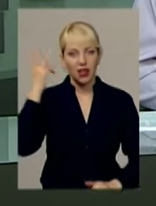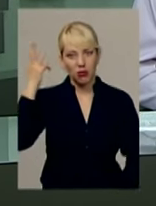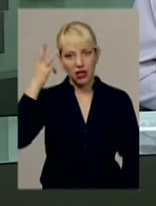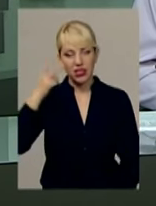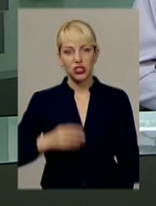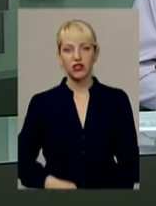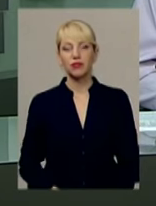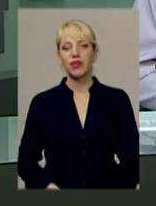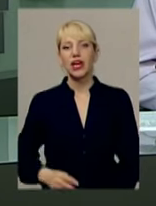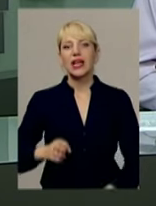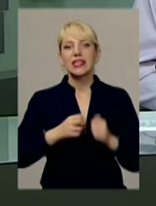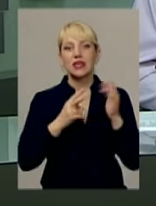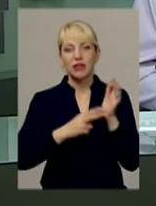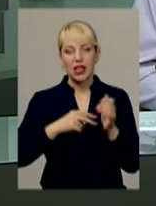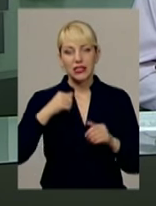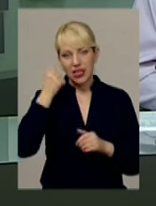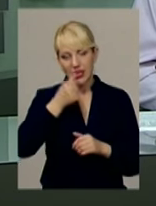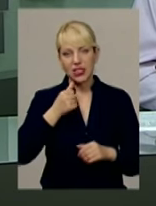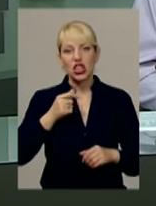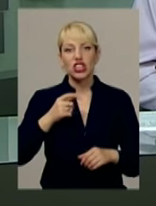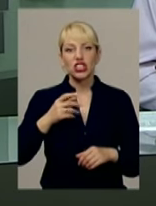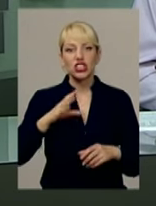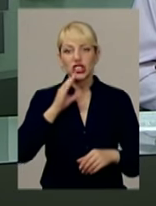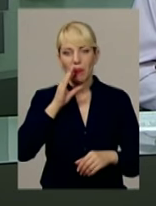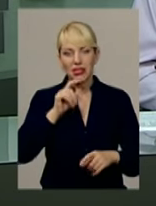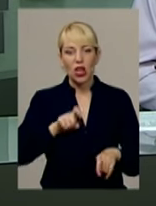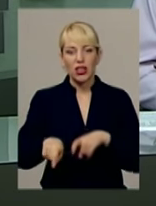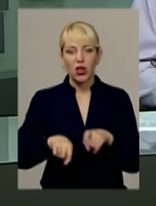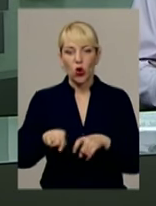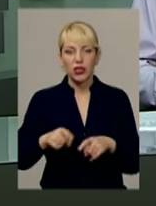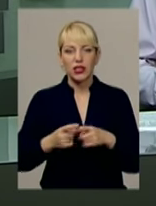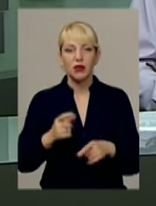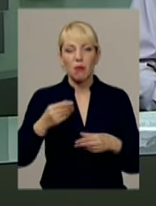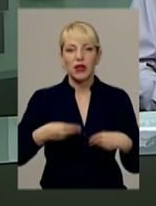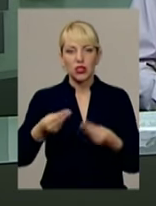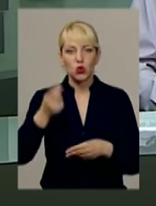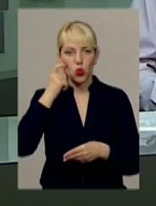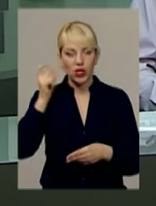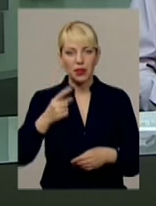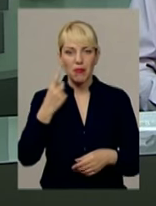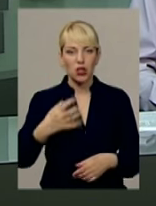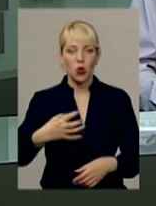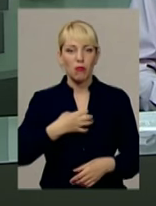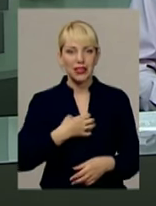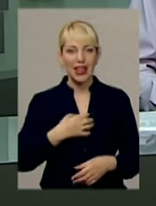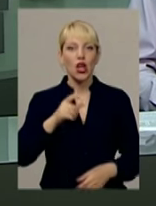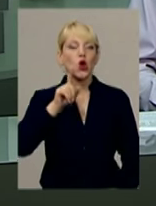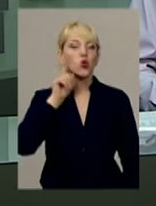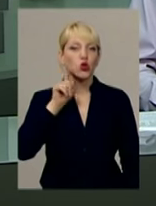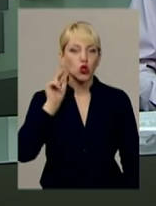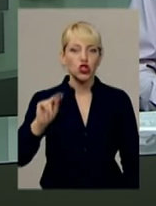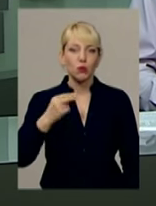17-річний шепетівський легкоатлет Андрій Алєксійчук приніс Україні першу медаль юніорського чемпіонату Європи.